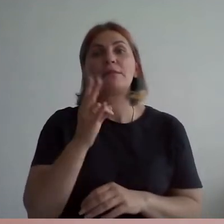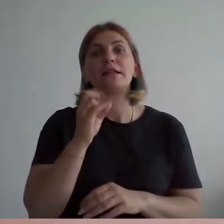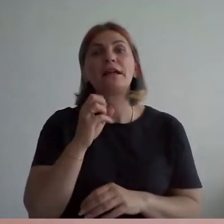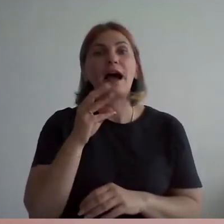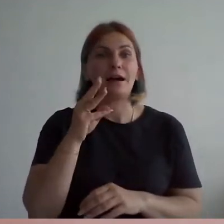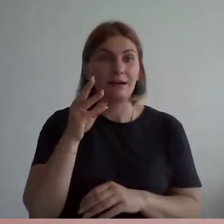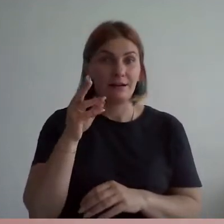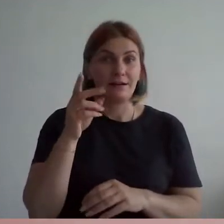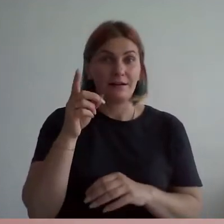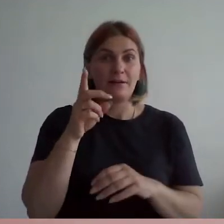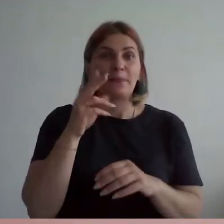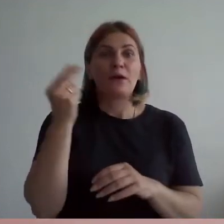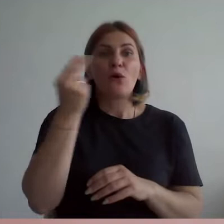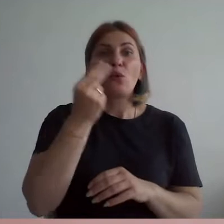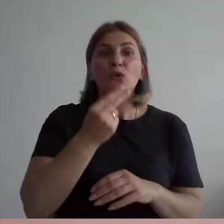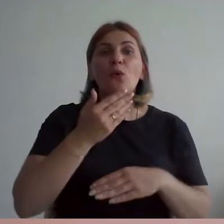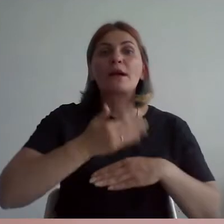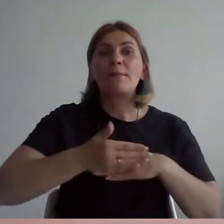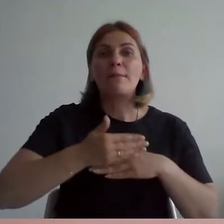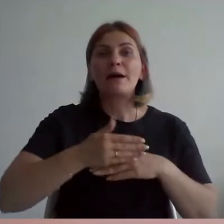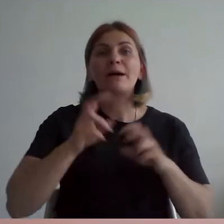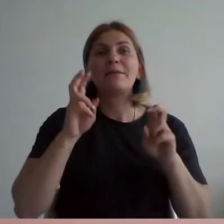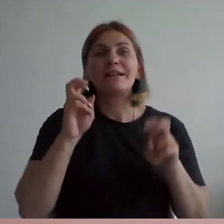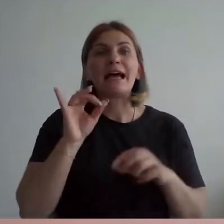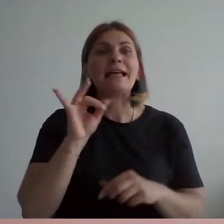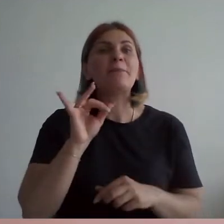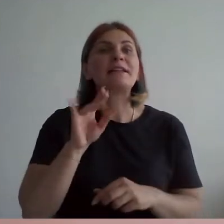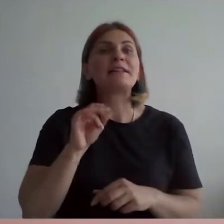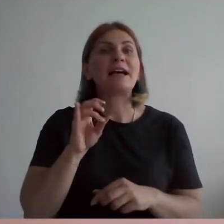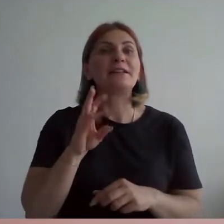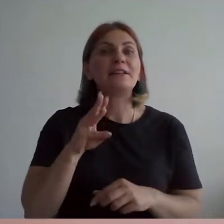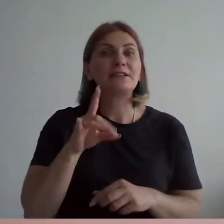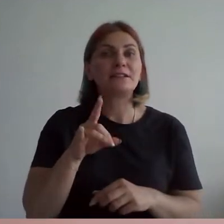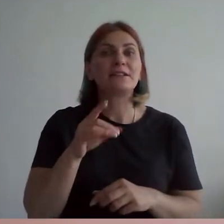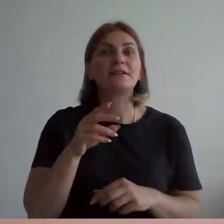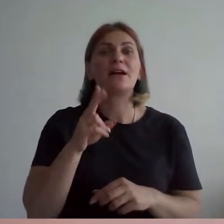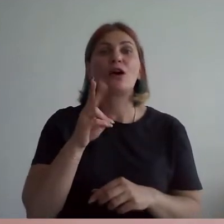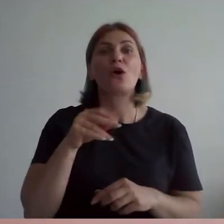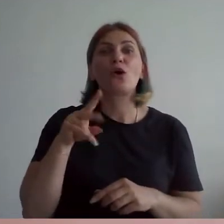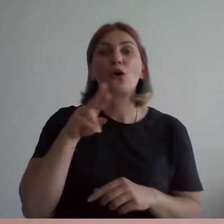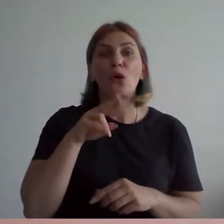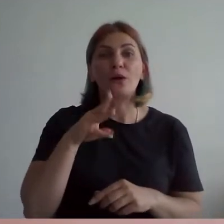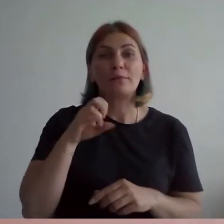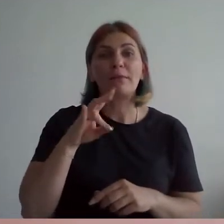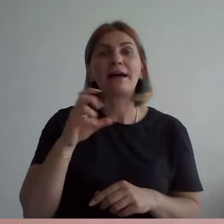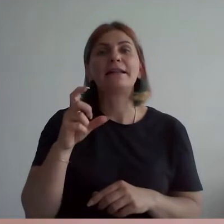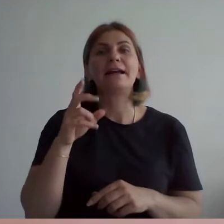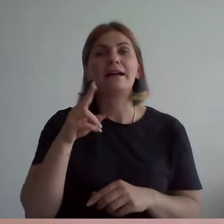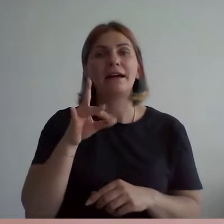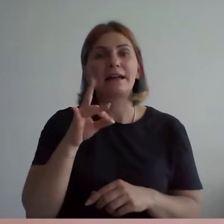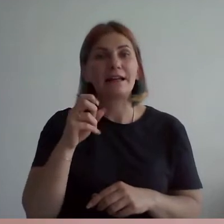которых позже назовут импрессионистами, с Агюстом Ренуаром, с Клодом Мане, с Бертой Моризо.